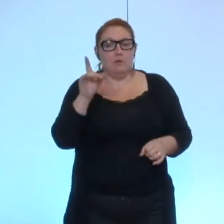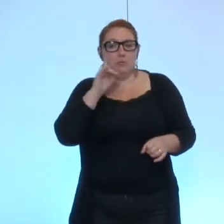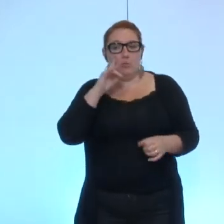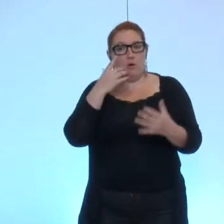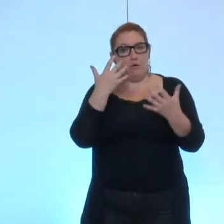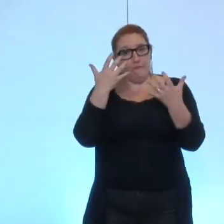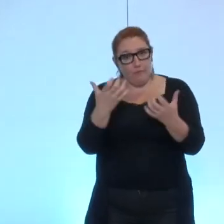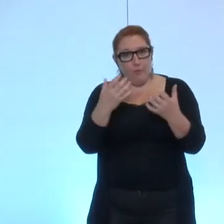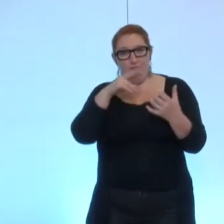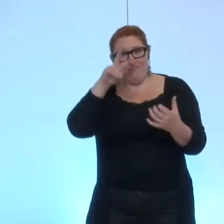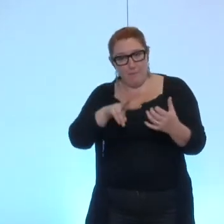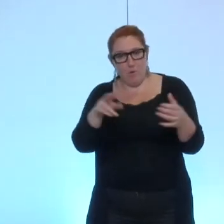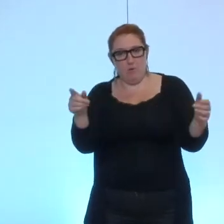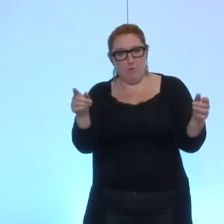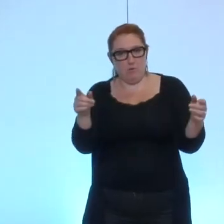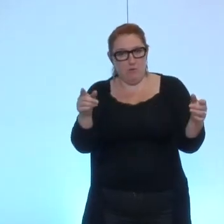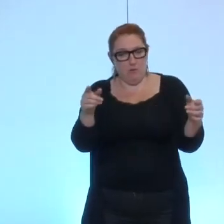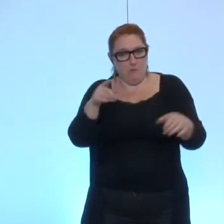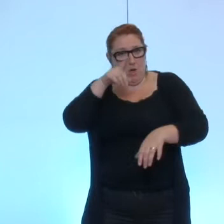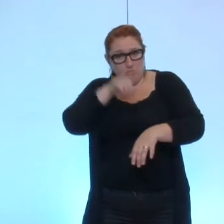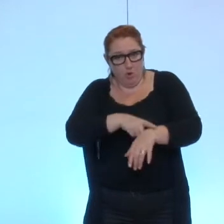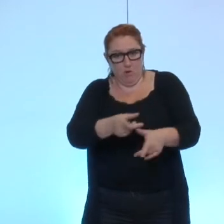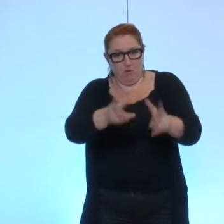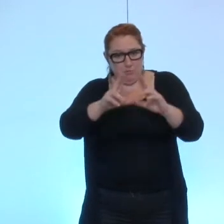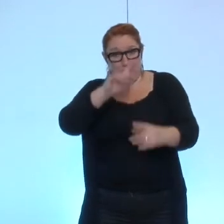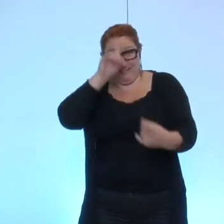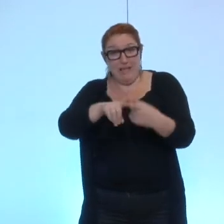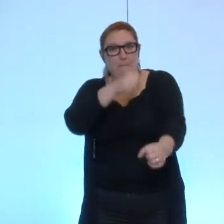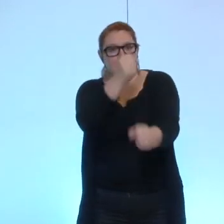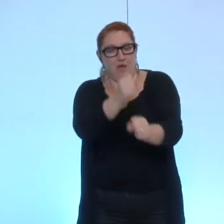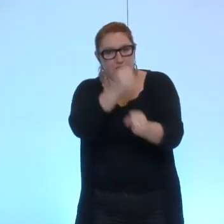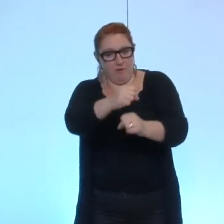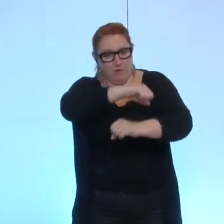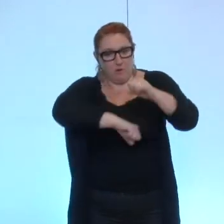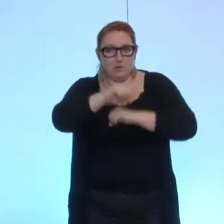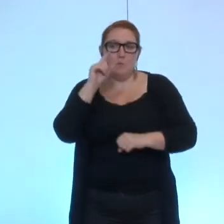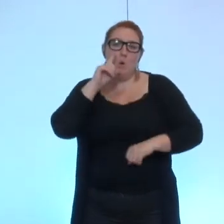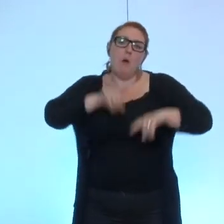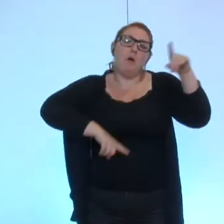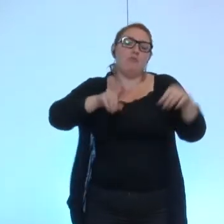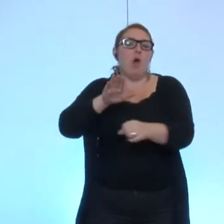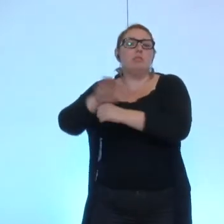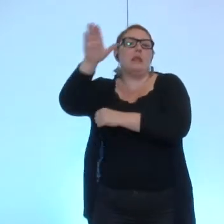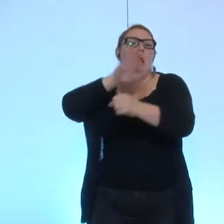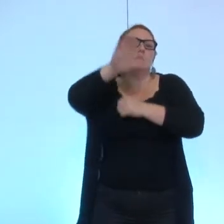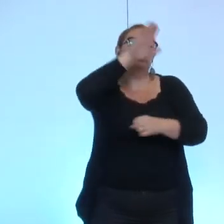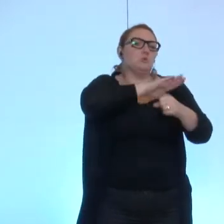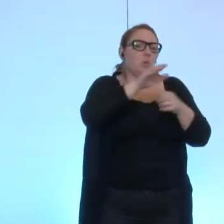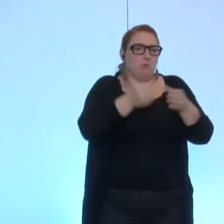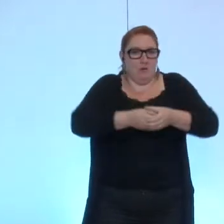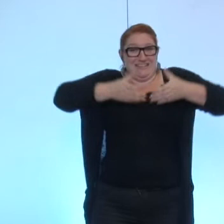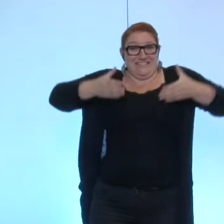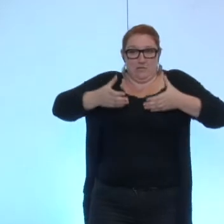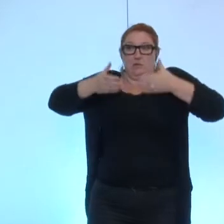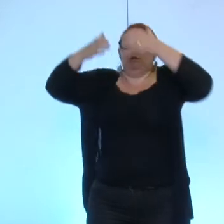travail parce que on a pu voir des délégations parfois nombreuses qui ont